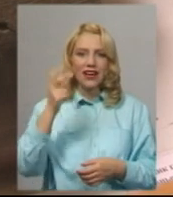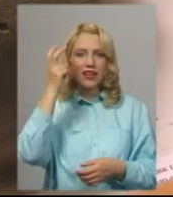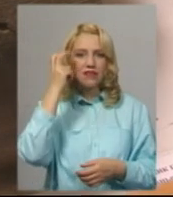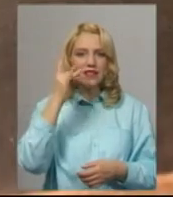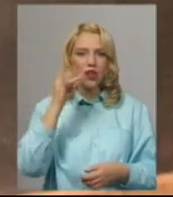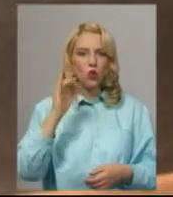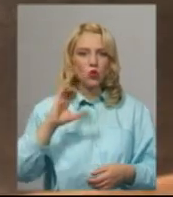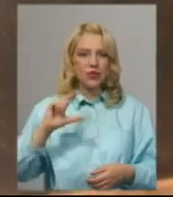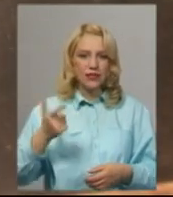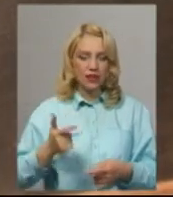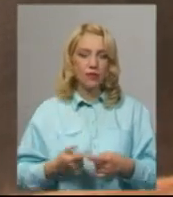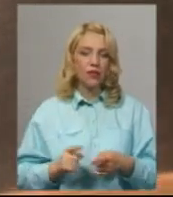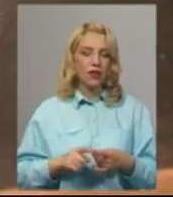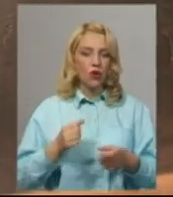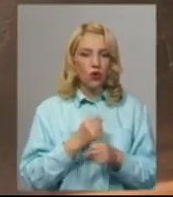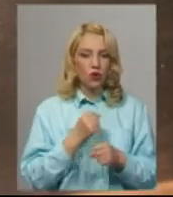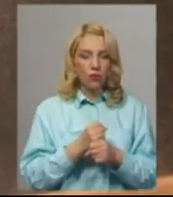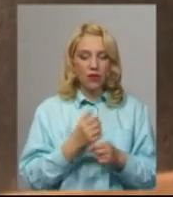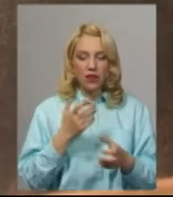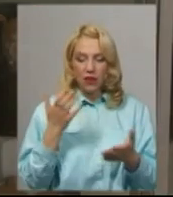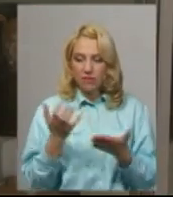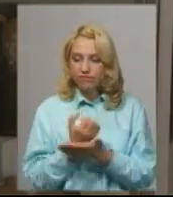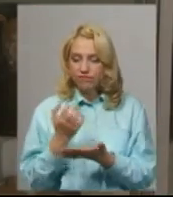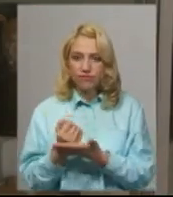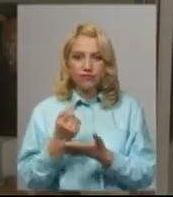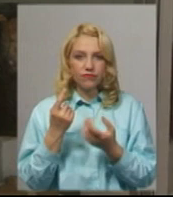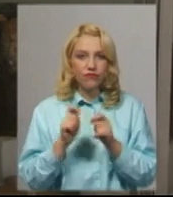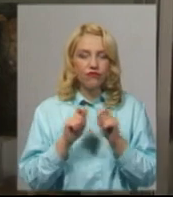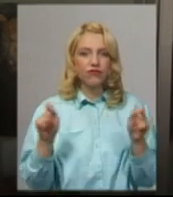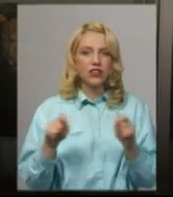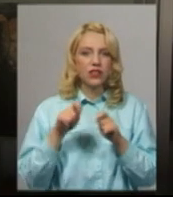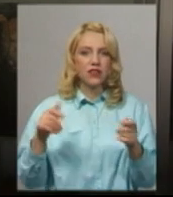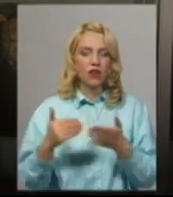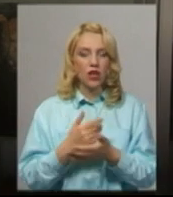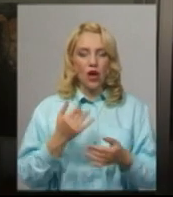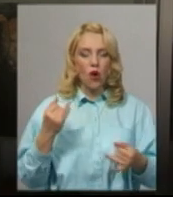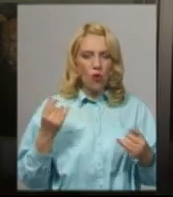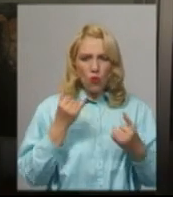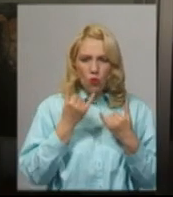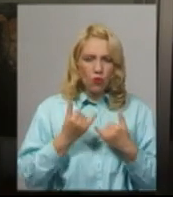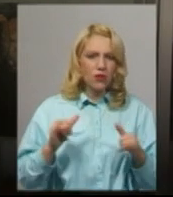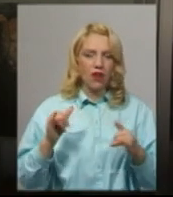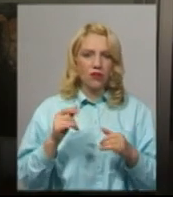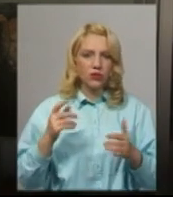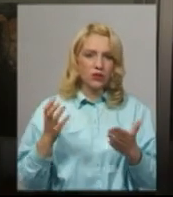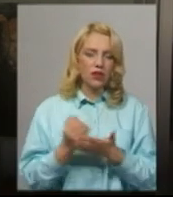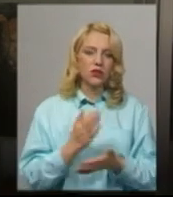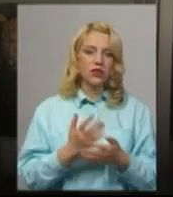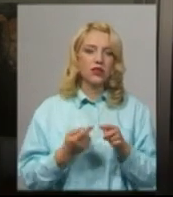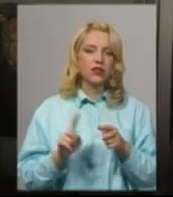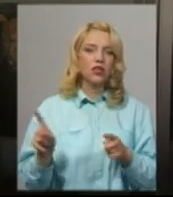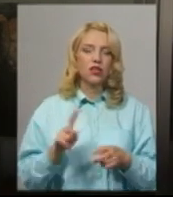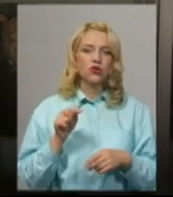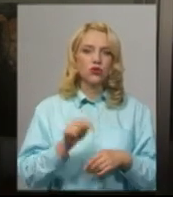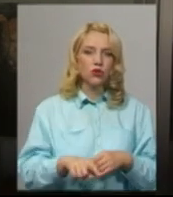'їзної дороги археологи зробили відкриття, каже Ірина Куріловська. Унікальною знахідками на цьому багатошаровому поселенні є те, що вперше тут